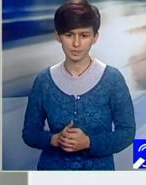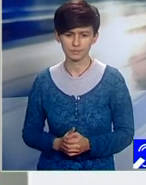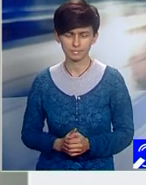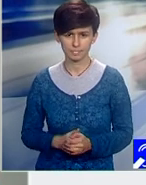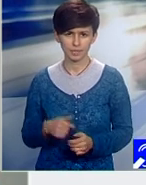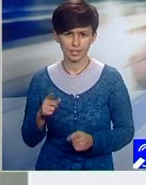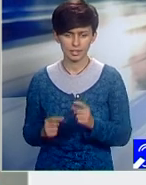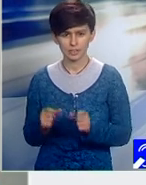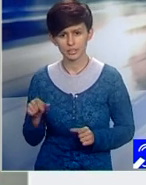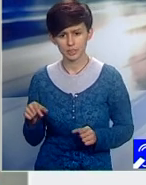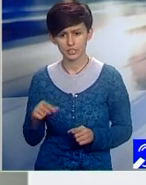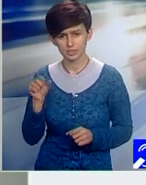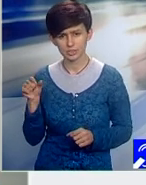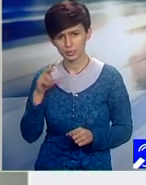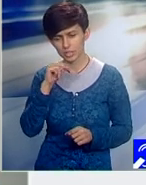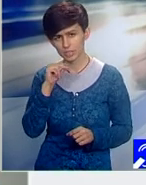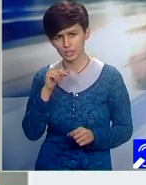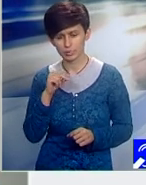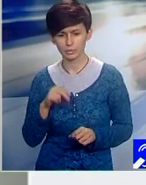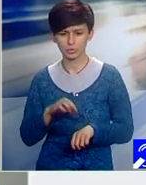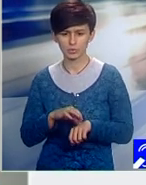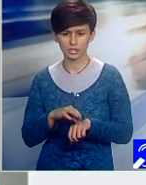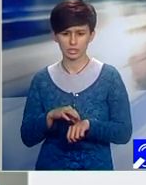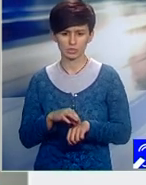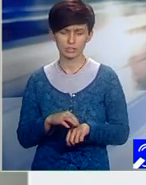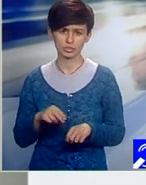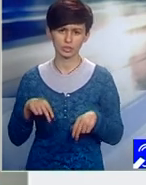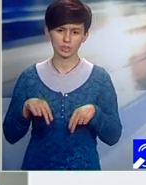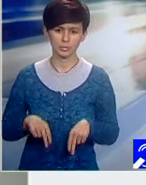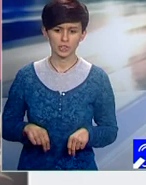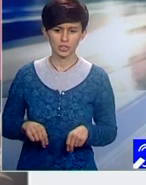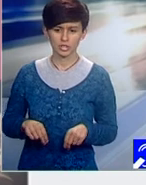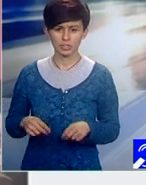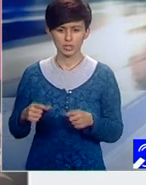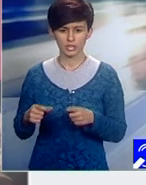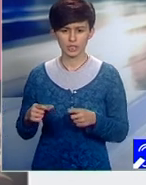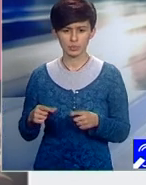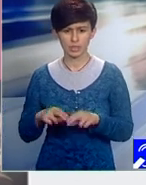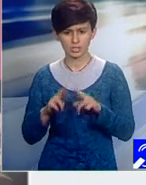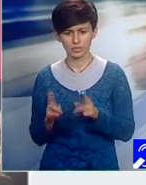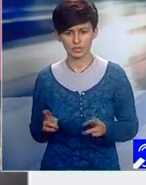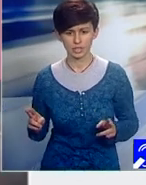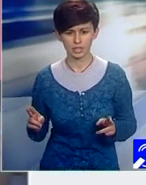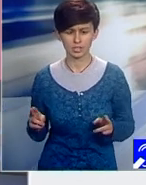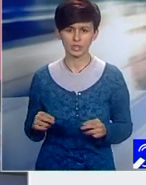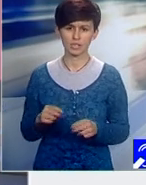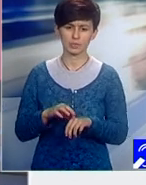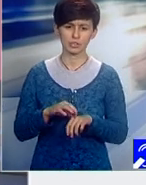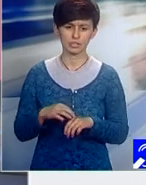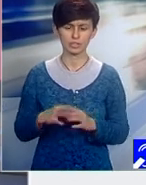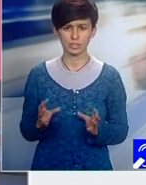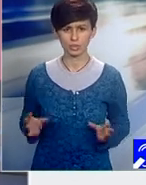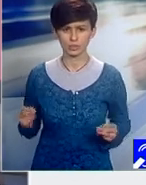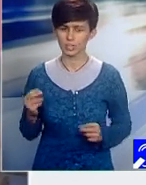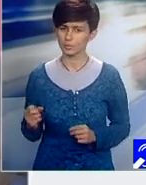Despre acest subiect discutăm acum cu domnul dr. Victor Așanu, președintele Camerei Federative a Sindicatului Medicilor din România. Bună ziua,